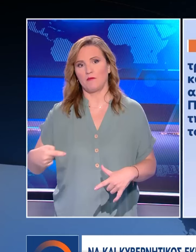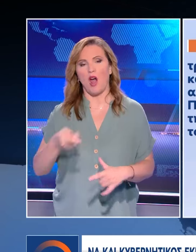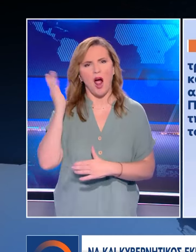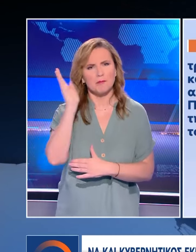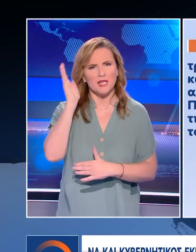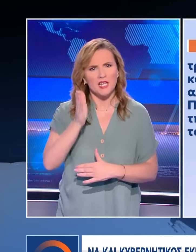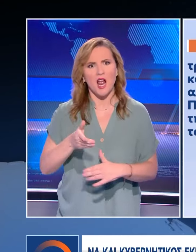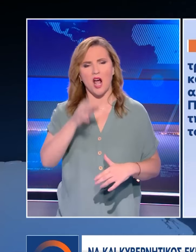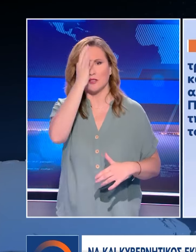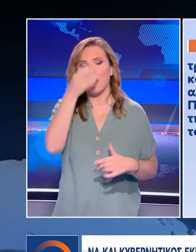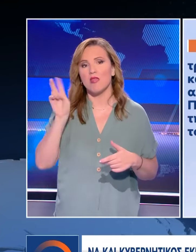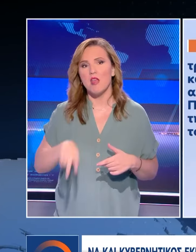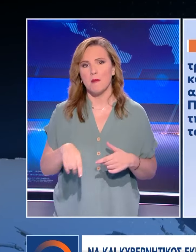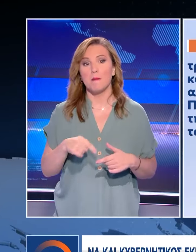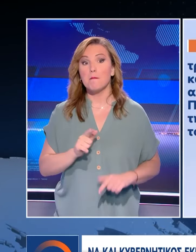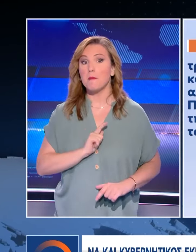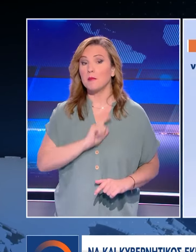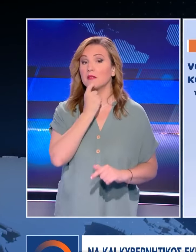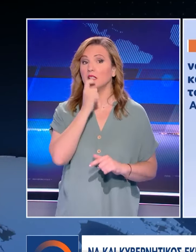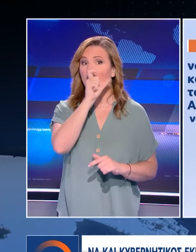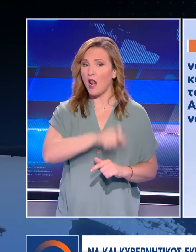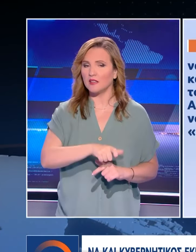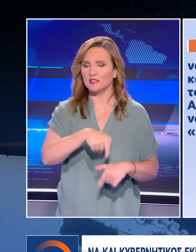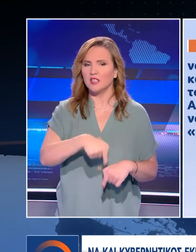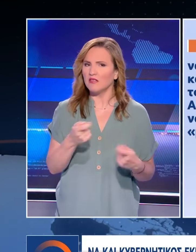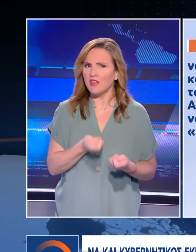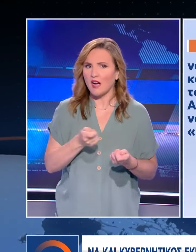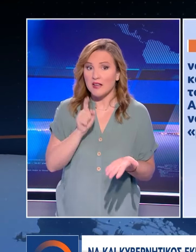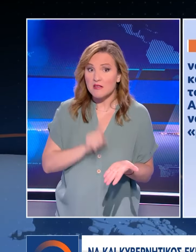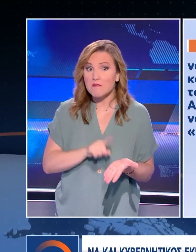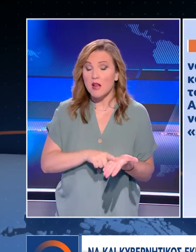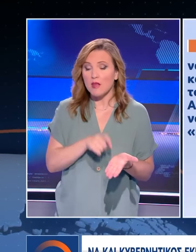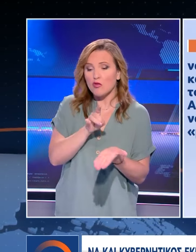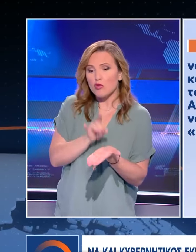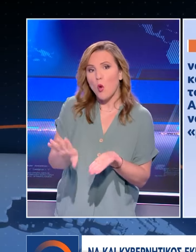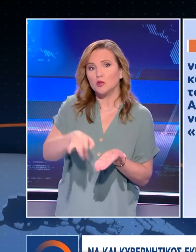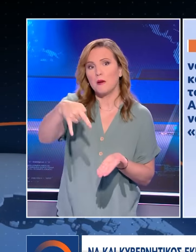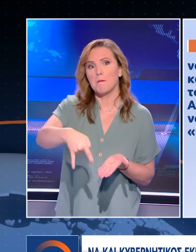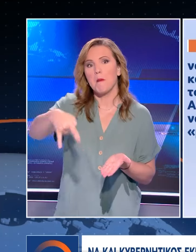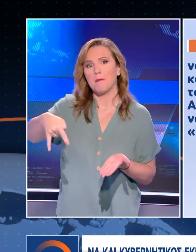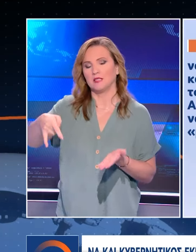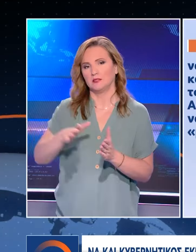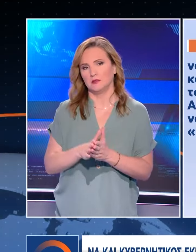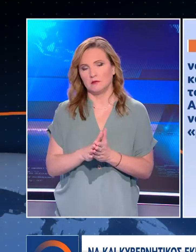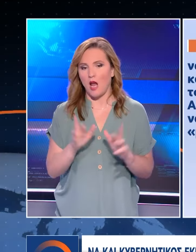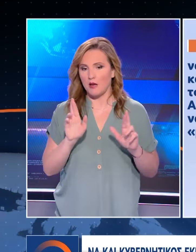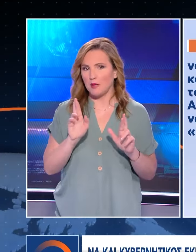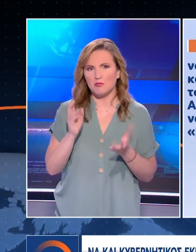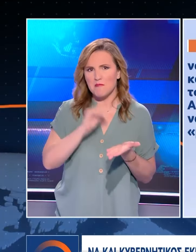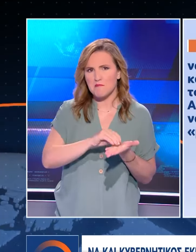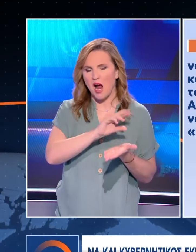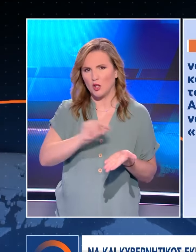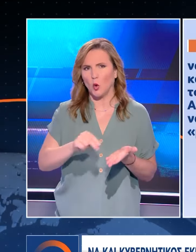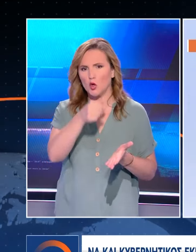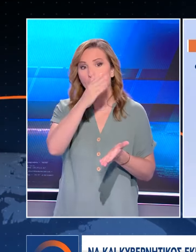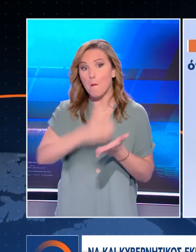απειλή μετά την άλλη. Περιμένουμε αυτή τη φορά από τον κύριο Κασελάκη να κάνει το αυτονόητο και να αποπέμψει τον κύριο Παπά. Ας ελπίσουμε να μην δούμε άλλη μία